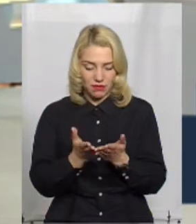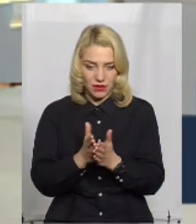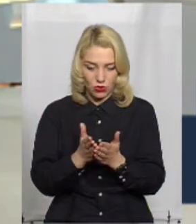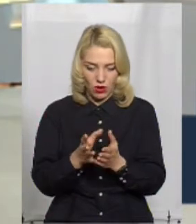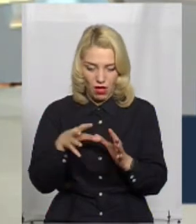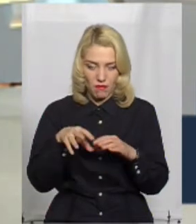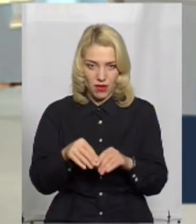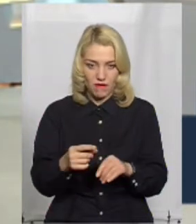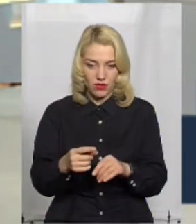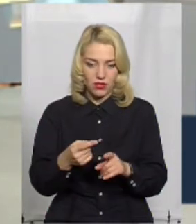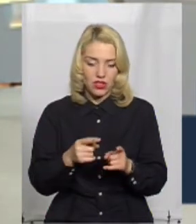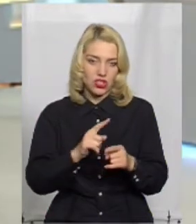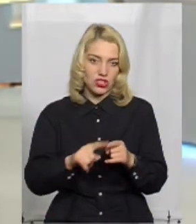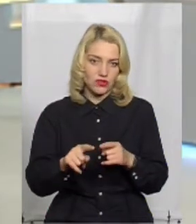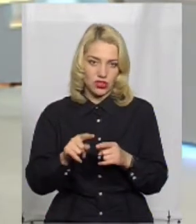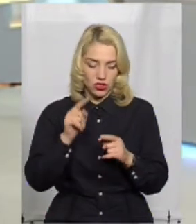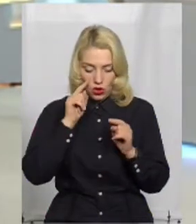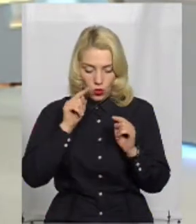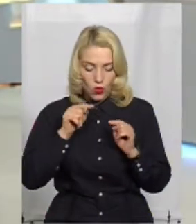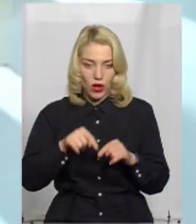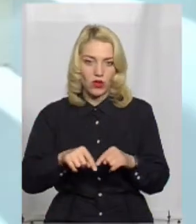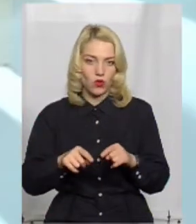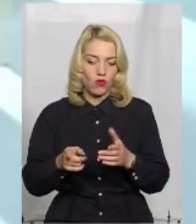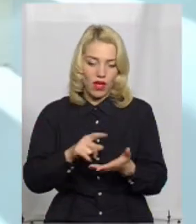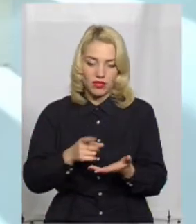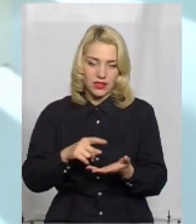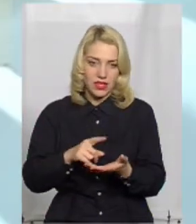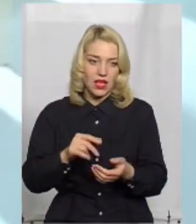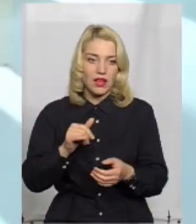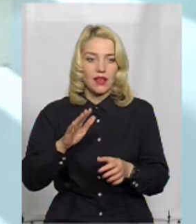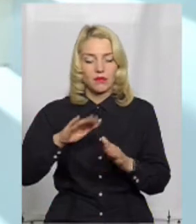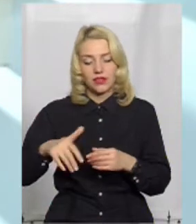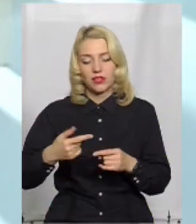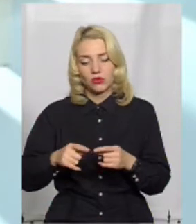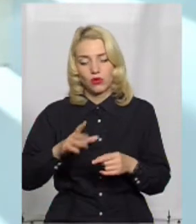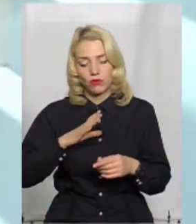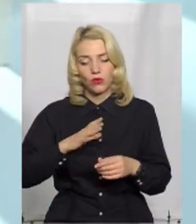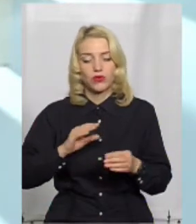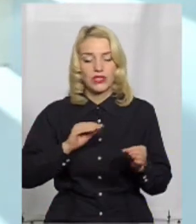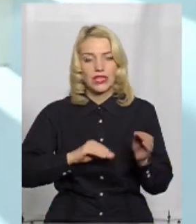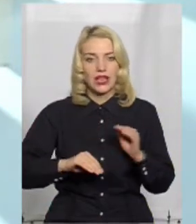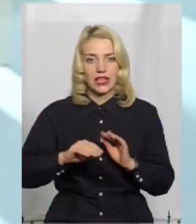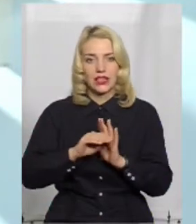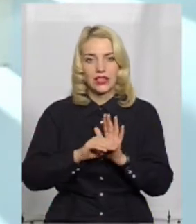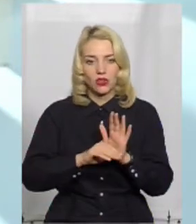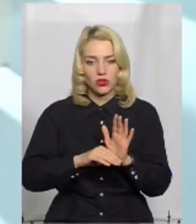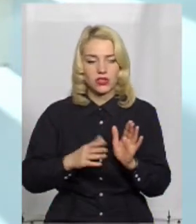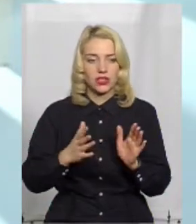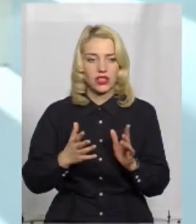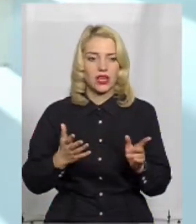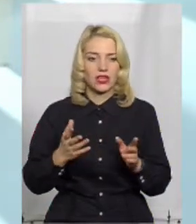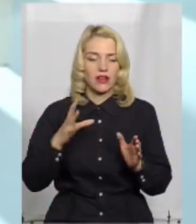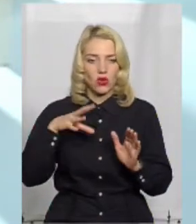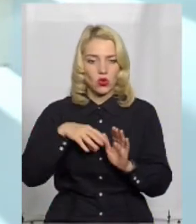набагато простіше орієнтуватися в цій ситуації. І вже після того був складений розклад, складені відповідні заняття, які включають